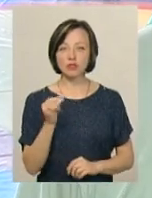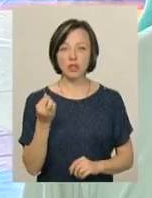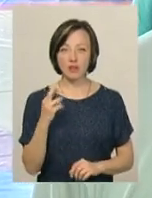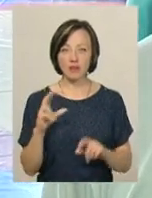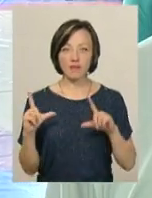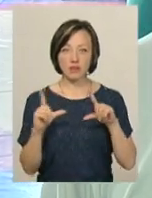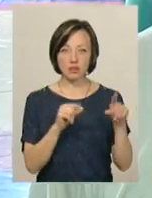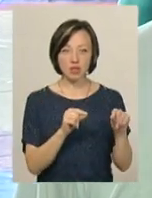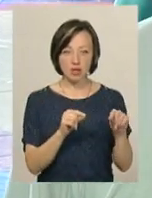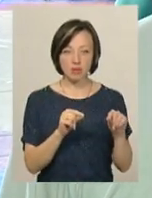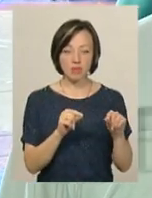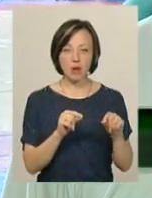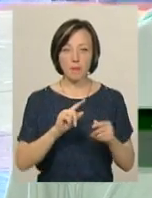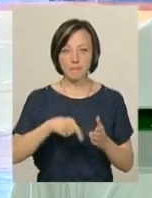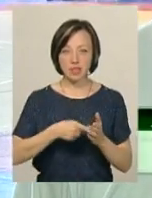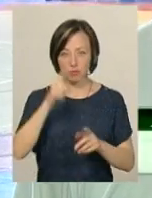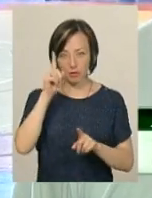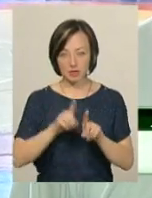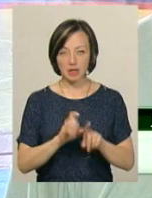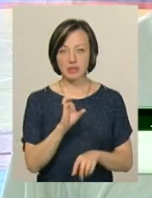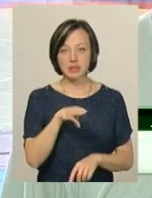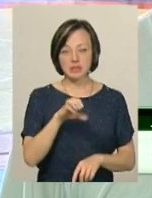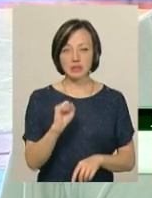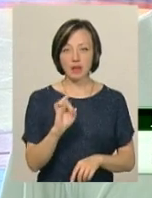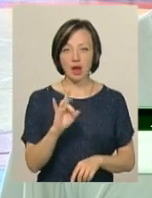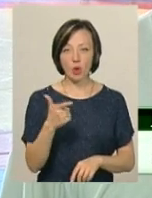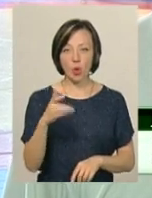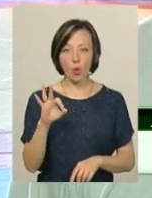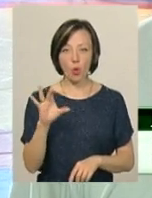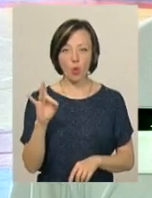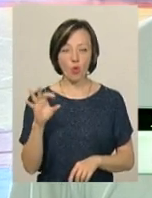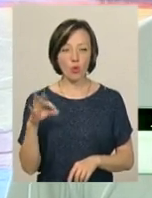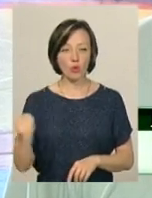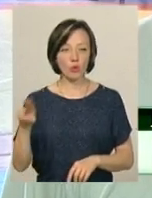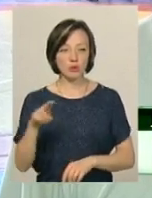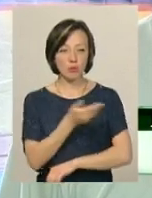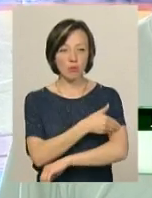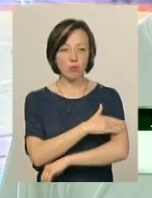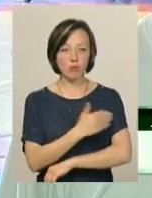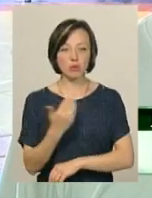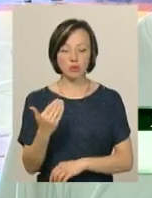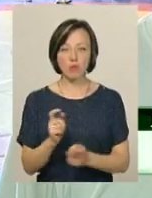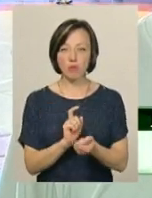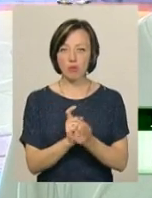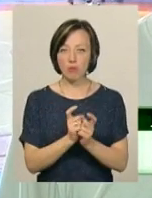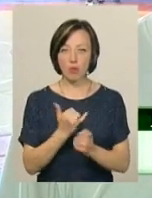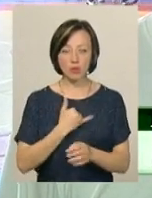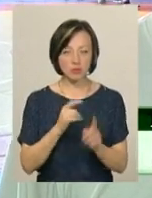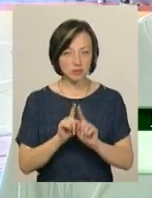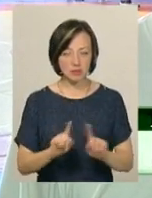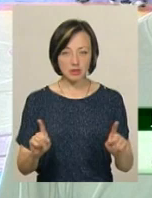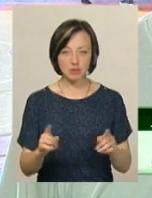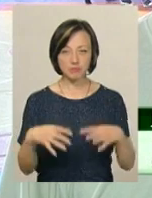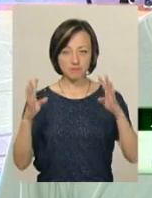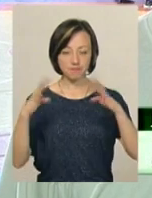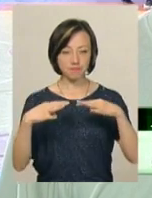побратим місто Старгород, це Польща. Боротьба у нас буде спеціфічна стінка